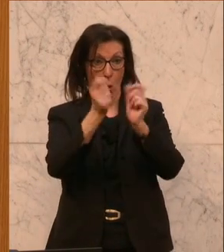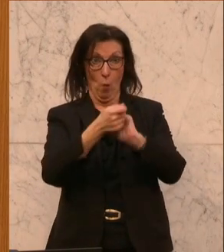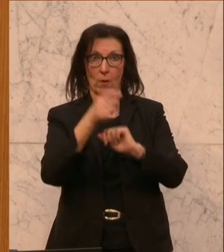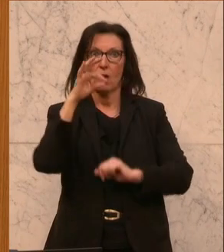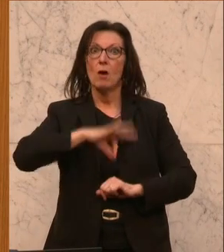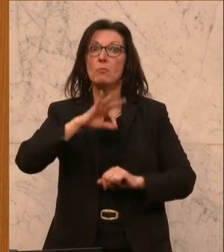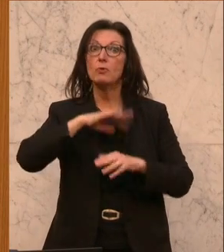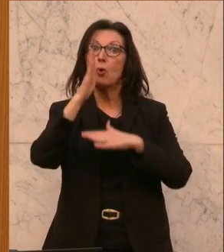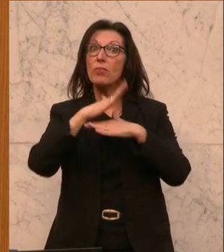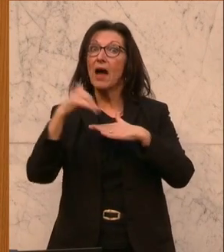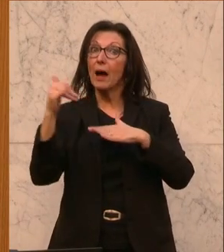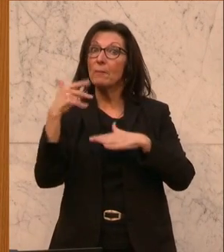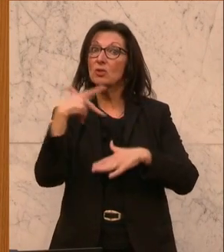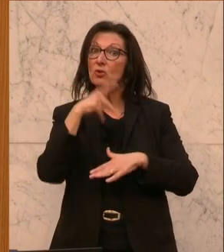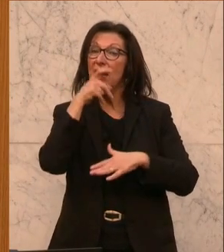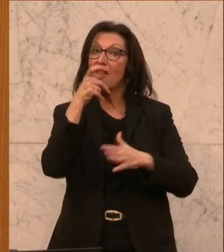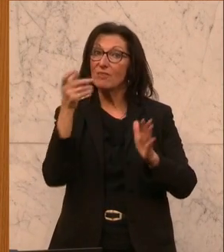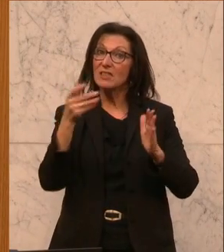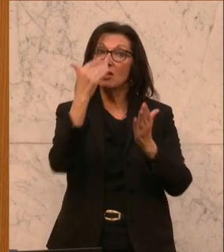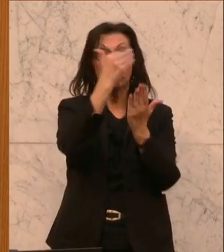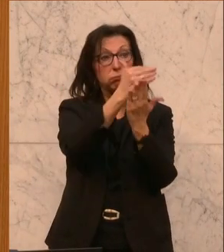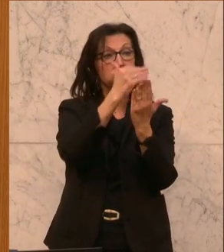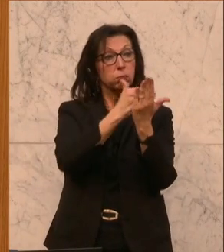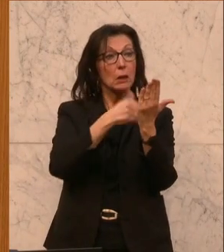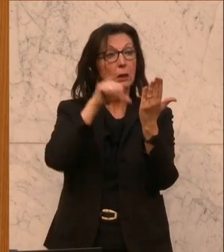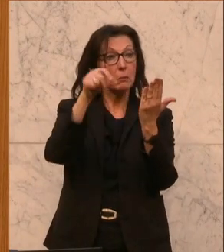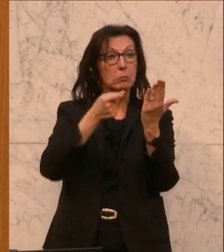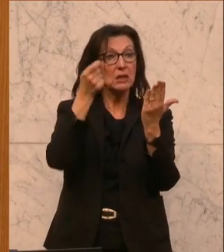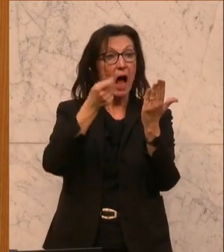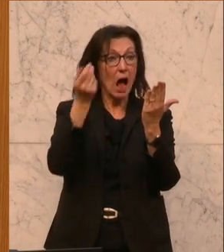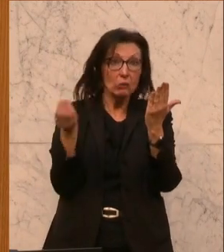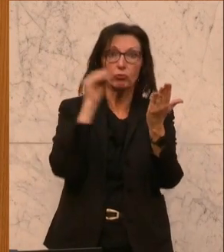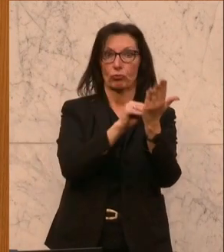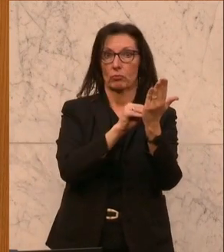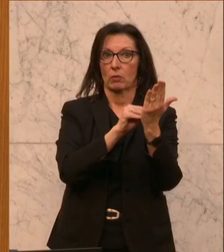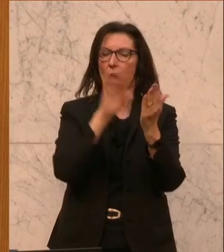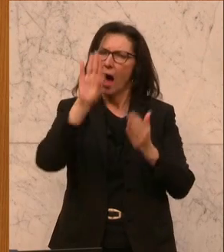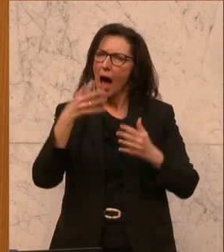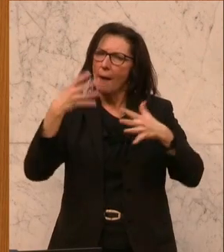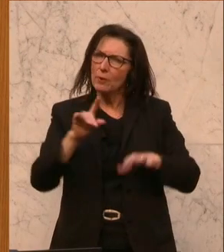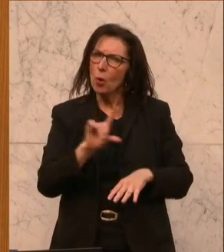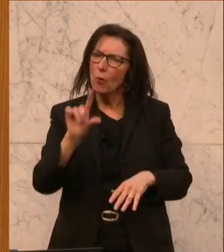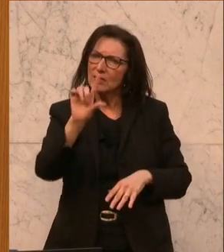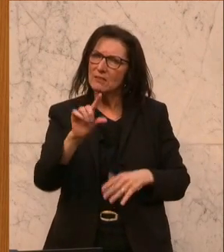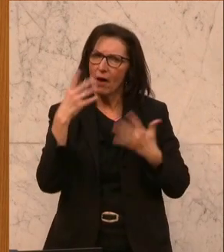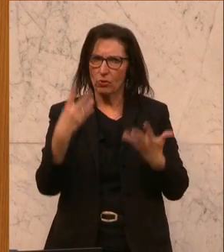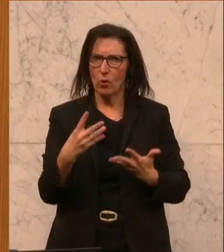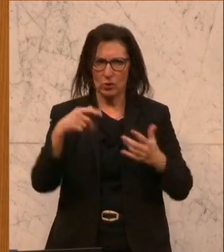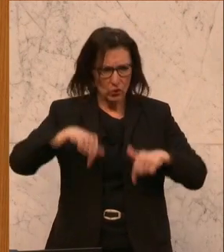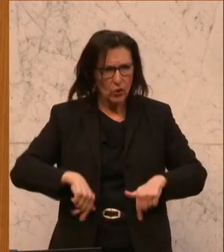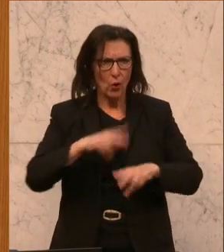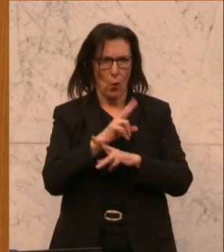Leistungskatalog der Sozialversicherung aufgenommen. Das bedeutet, dass seit 1992 die Menschen in Österreich